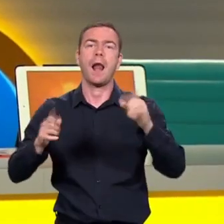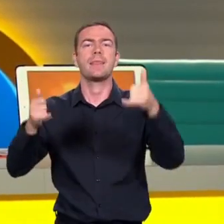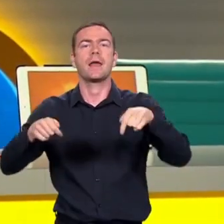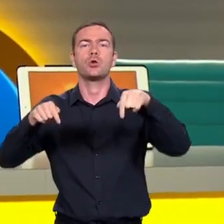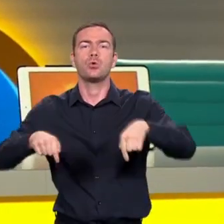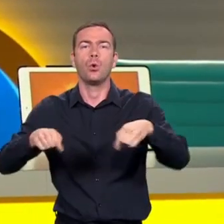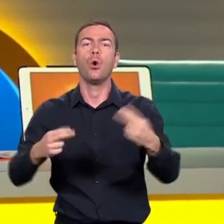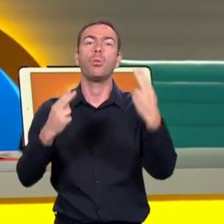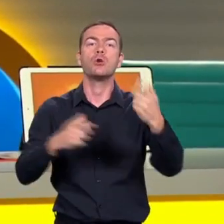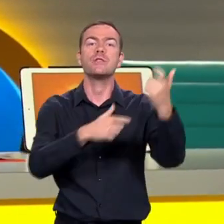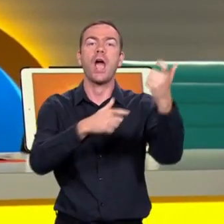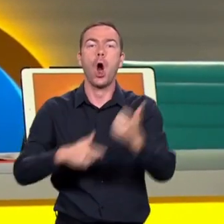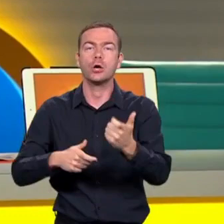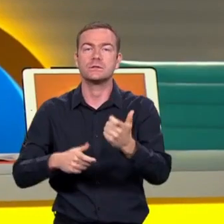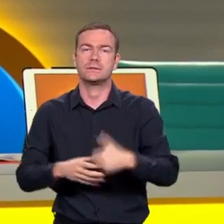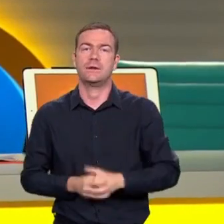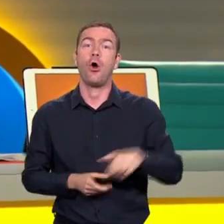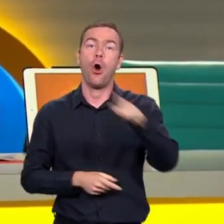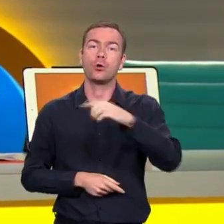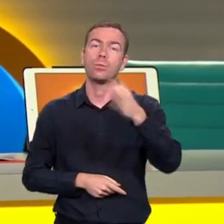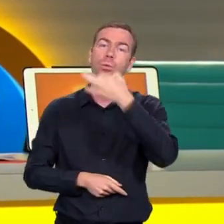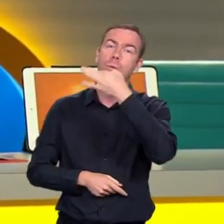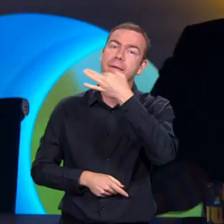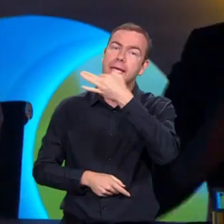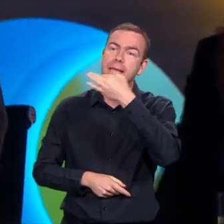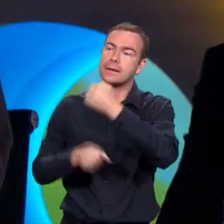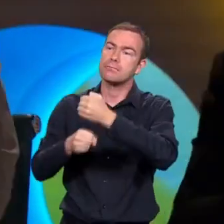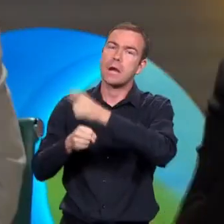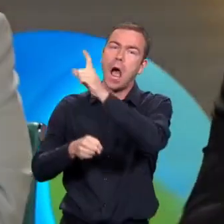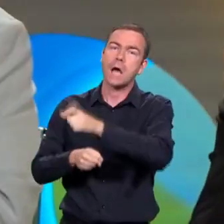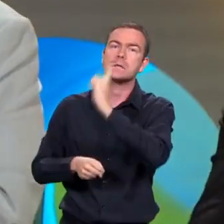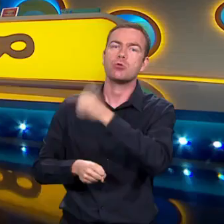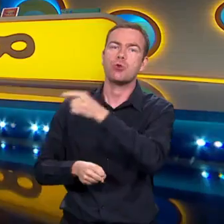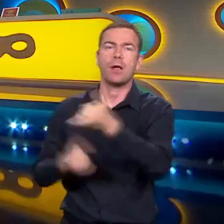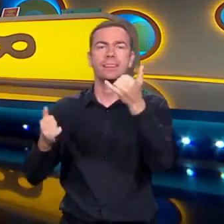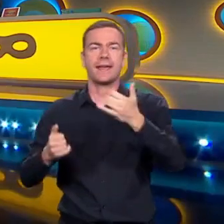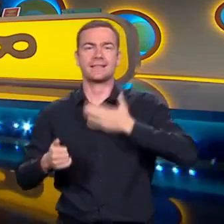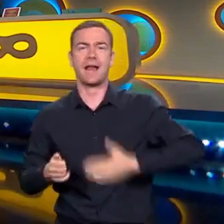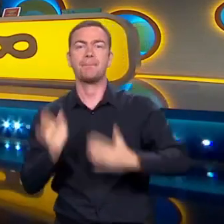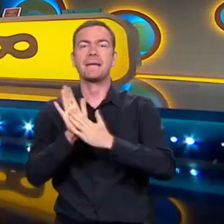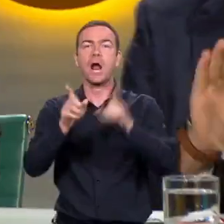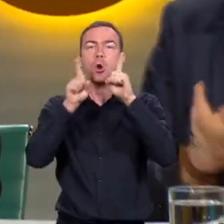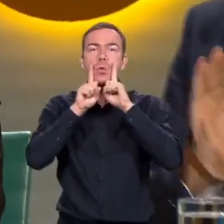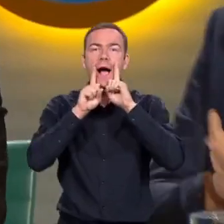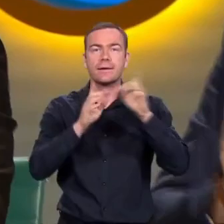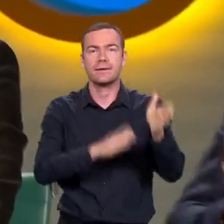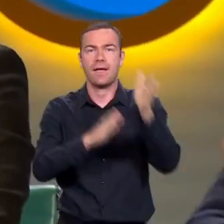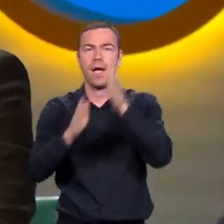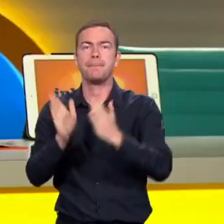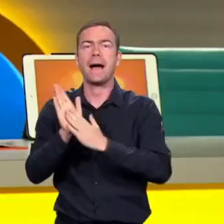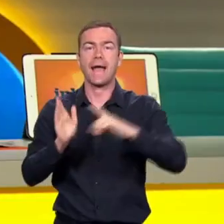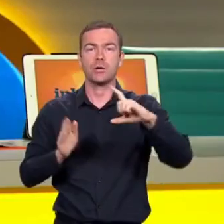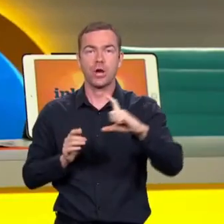ktorí budú hádať povolania. Som veľmi rád, že aj dnes tu je Michal Hudák. Dobrý večer. Marian Čekovský. Áno, áno.